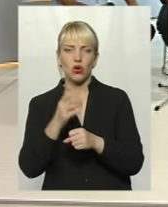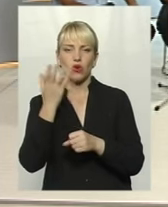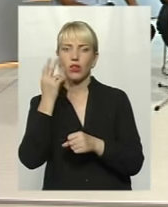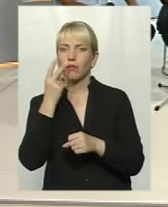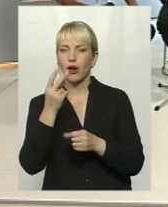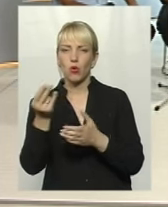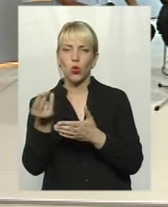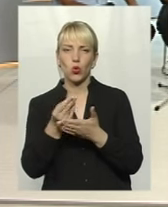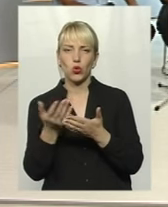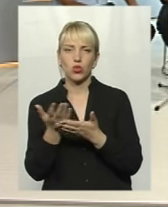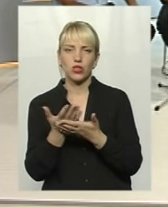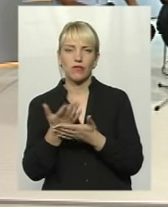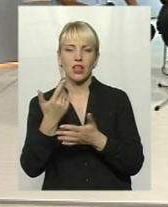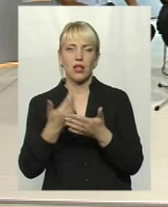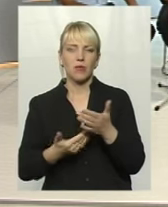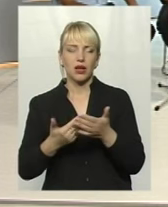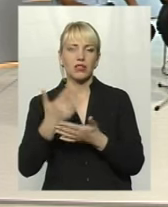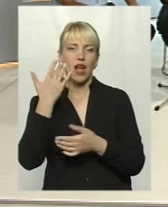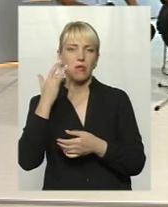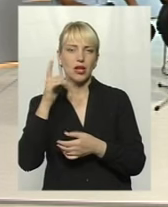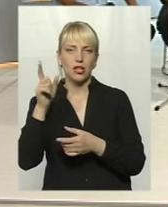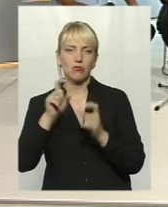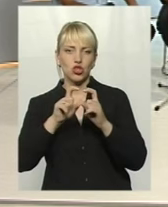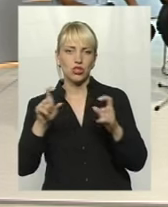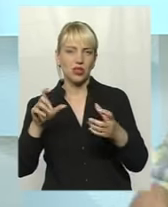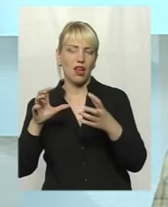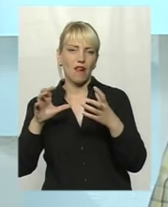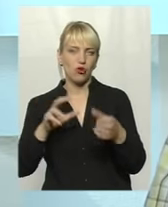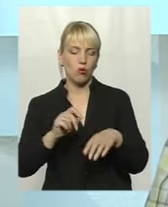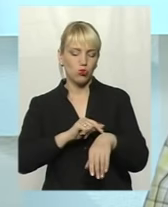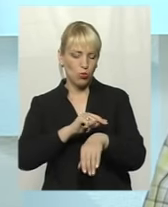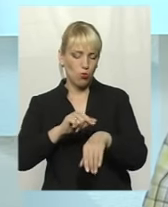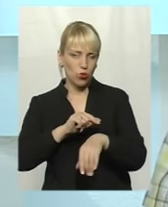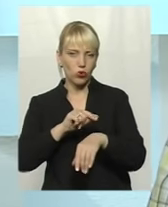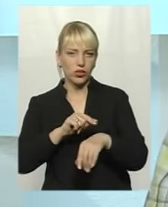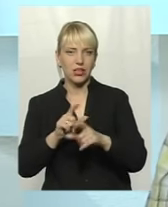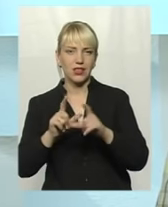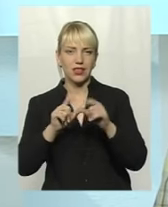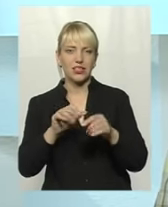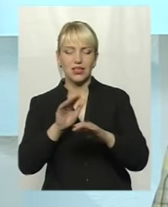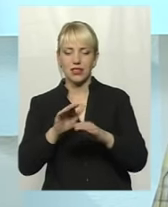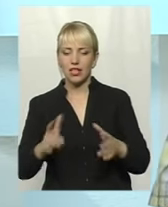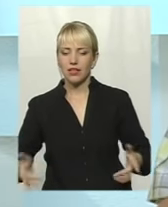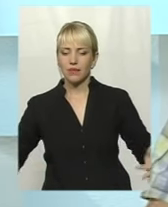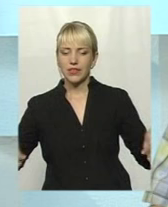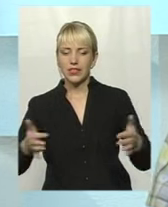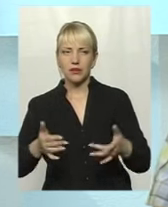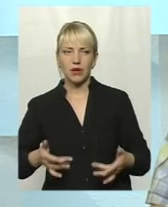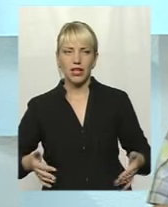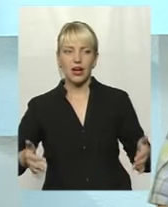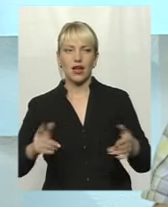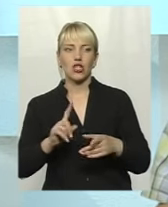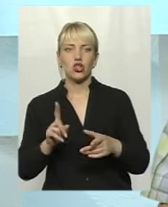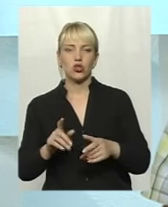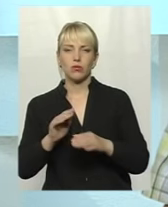показують ту саму Америку, там шкільний автобус по годині їздить, збирають, щоб звезти в одну школу. А то й по дві години. А то по дві години.